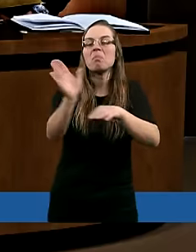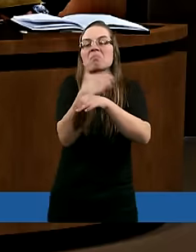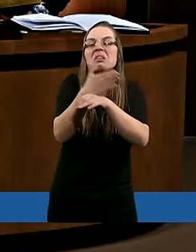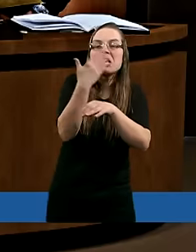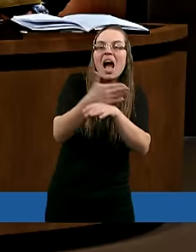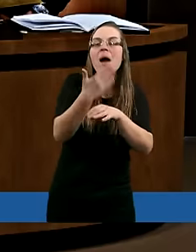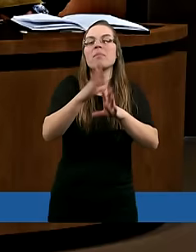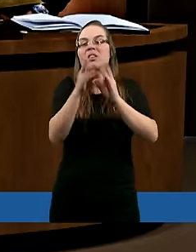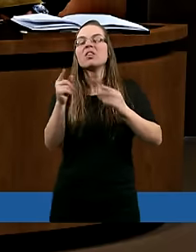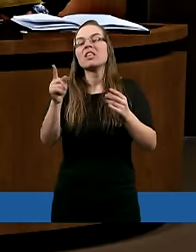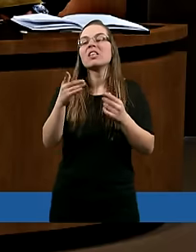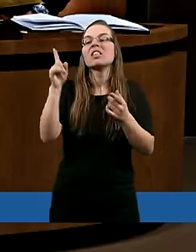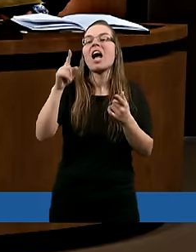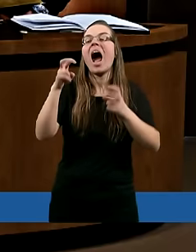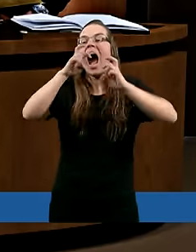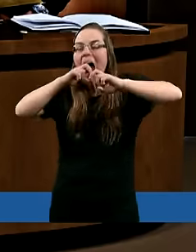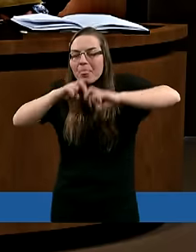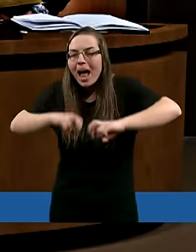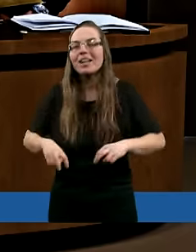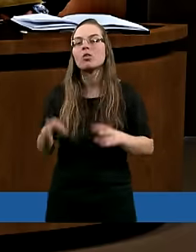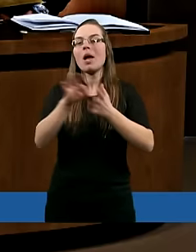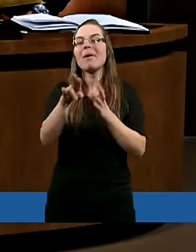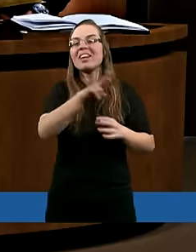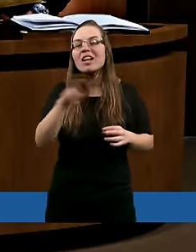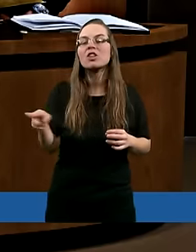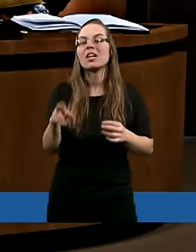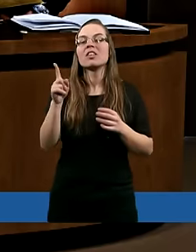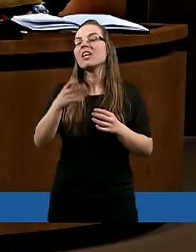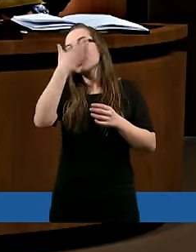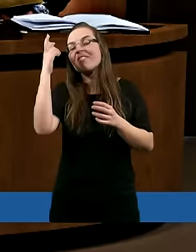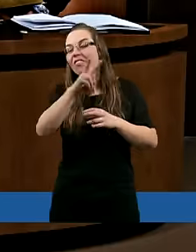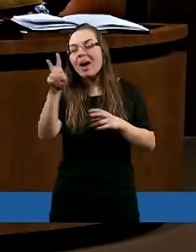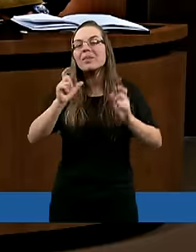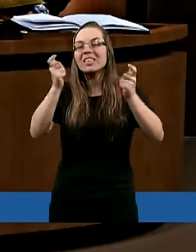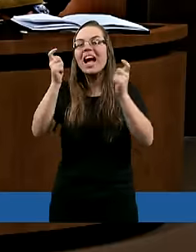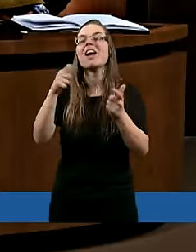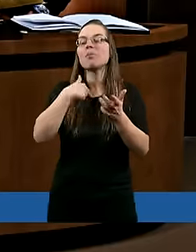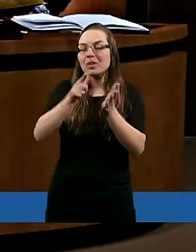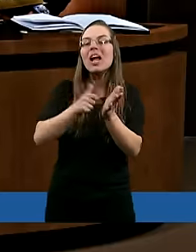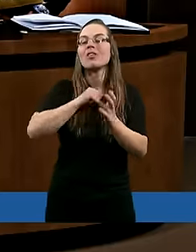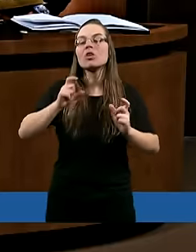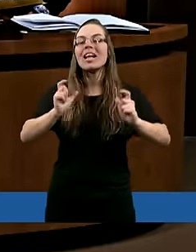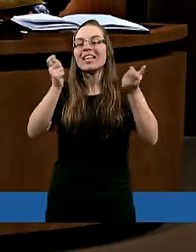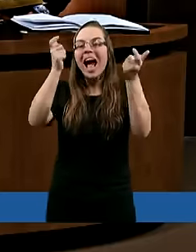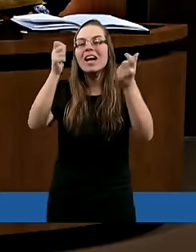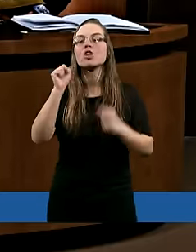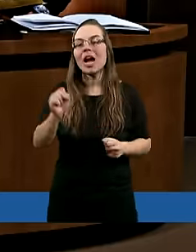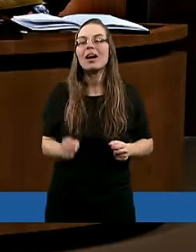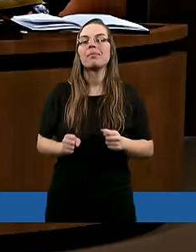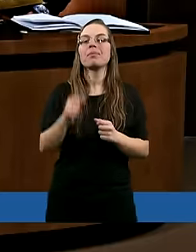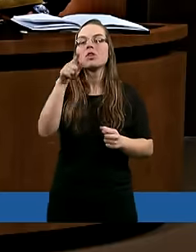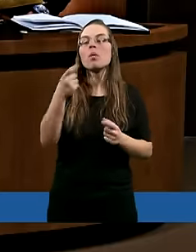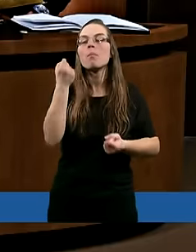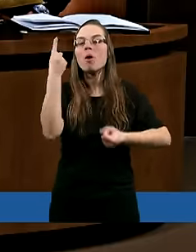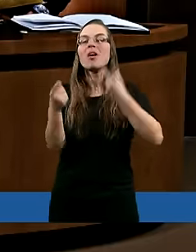czy nawet kładziemy się spać i analizujemy cały dzień. Nie wiem, czy wam to się zdarza, ale mi się to bardzo często zdarza. I wtedy